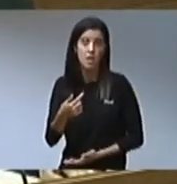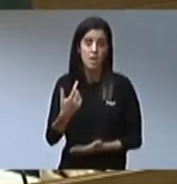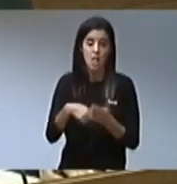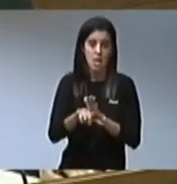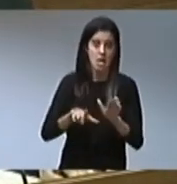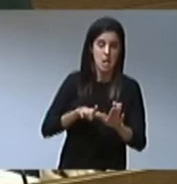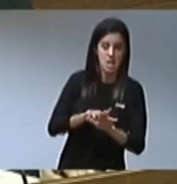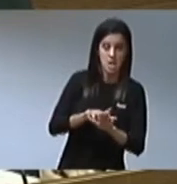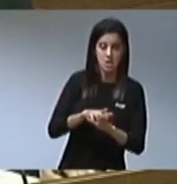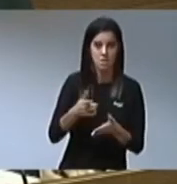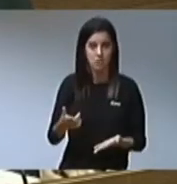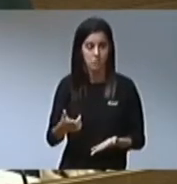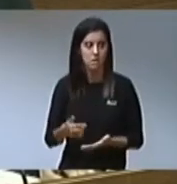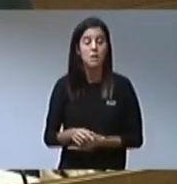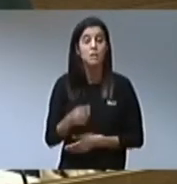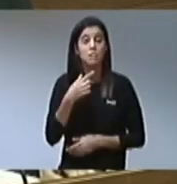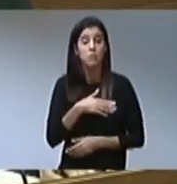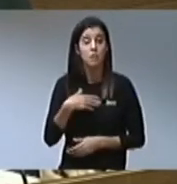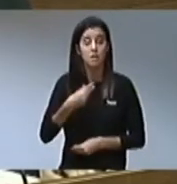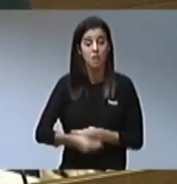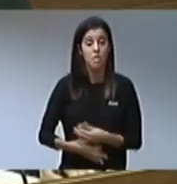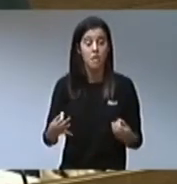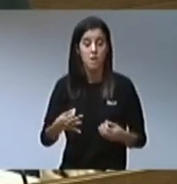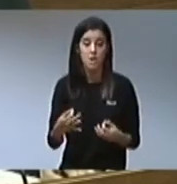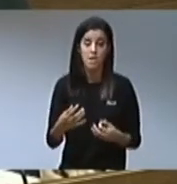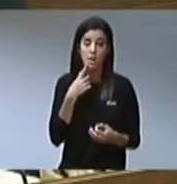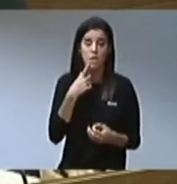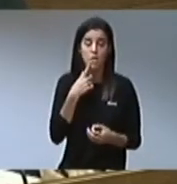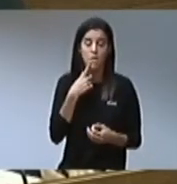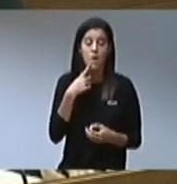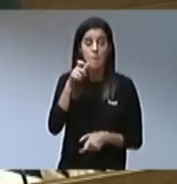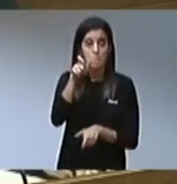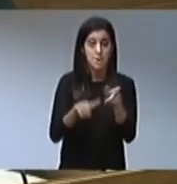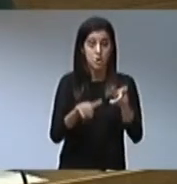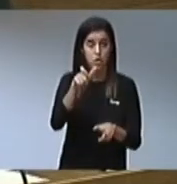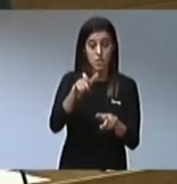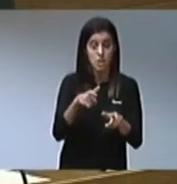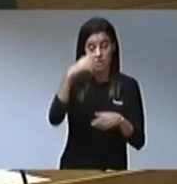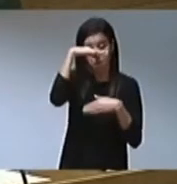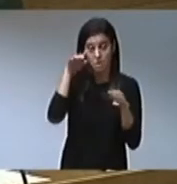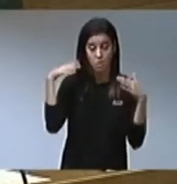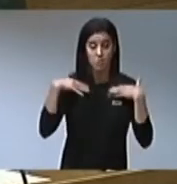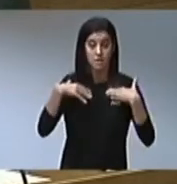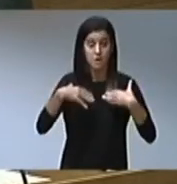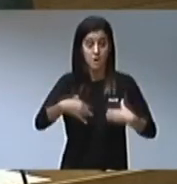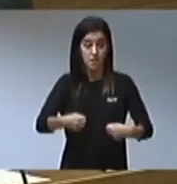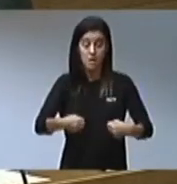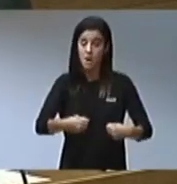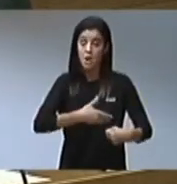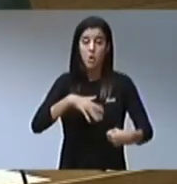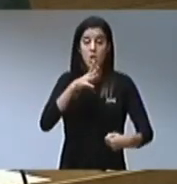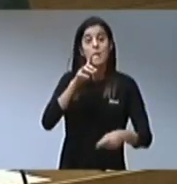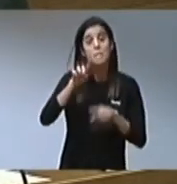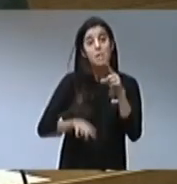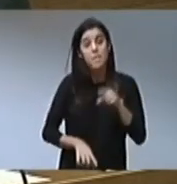humanitat al pretendre que es deixen sense atenció sanitària a persones atenint-nos a la seva procedència o color de